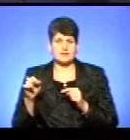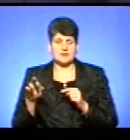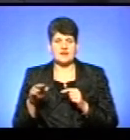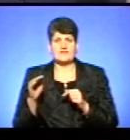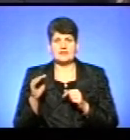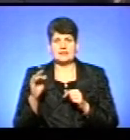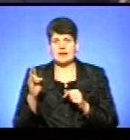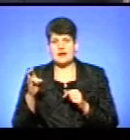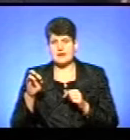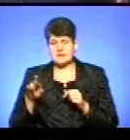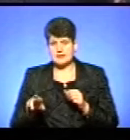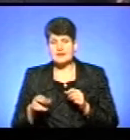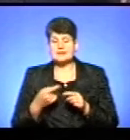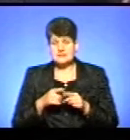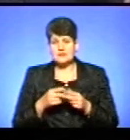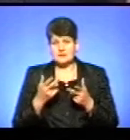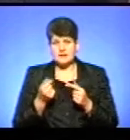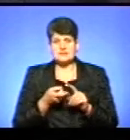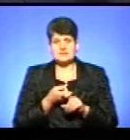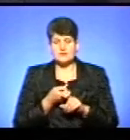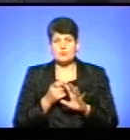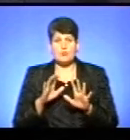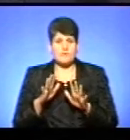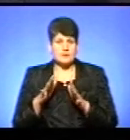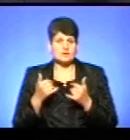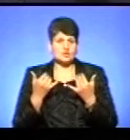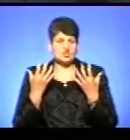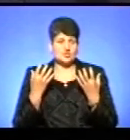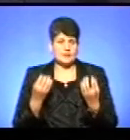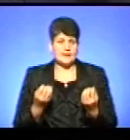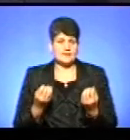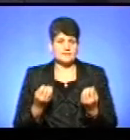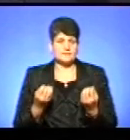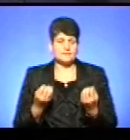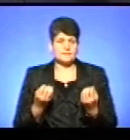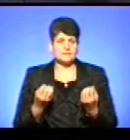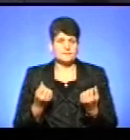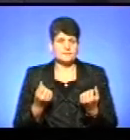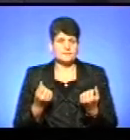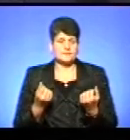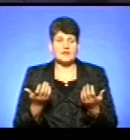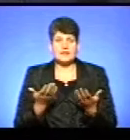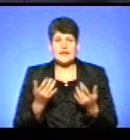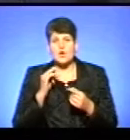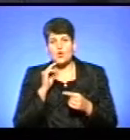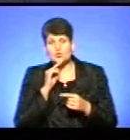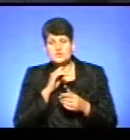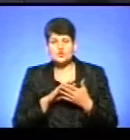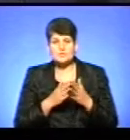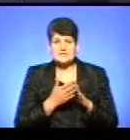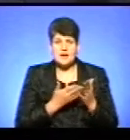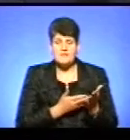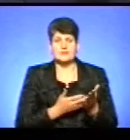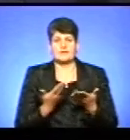Фінляндії. Звичайно, це все прив'язано до моменту, який на сьогоднішній день. Які економічні обставини,